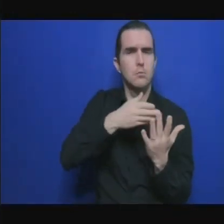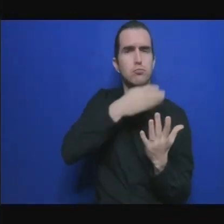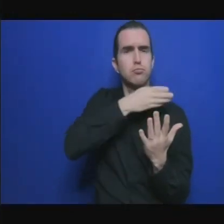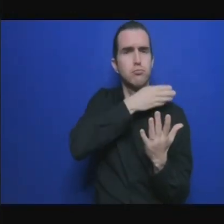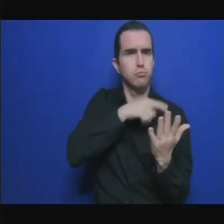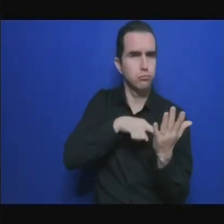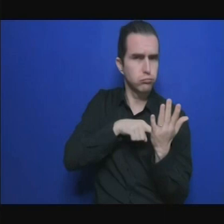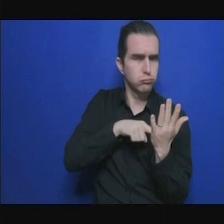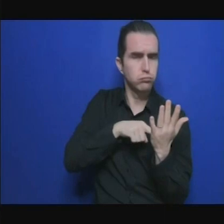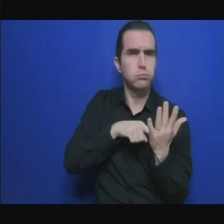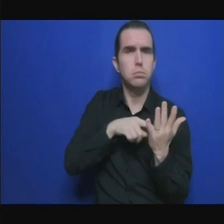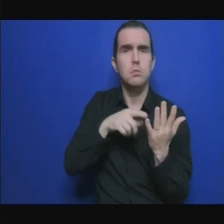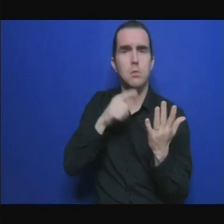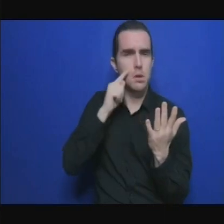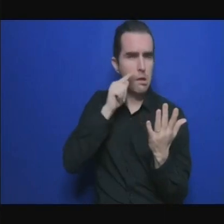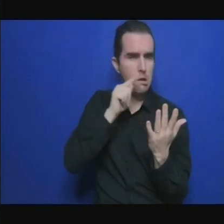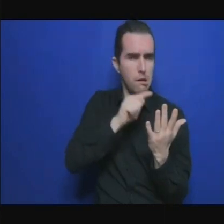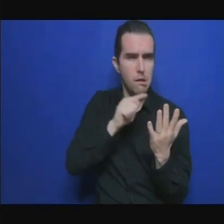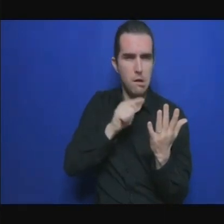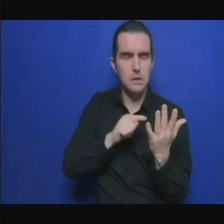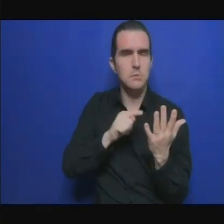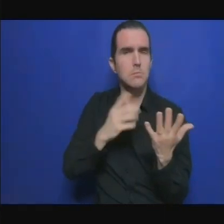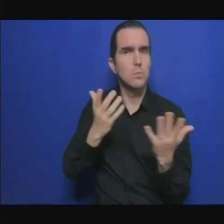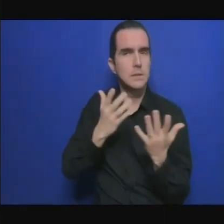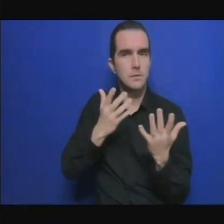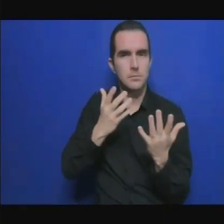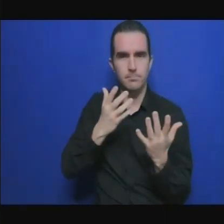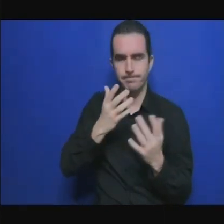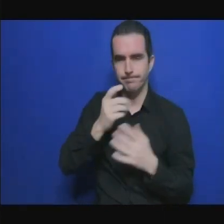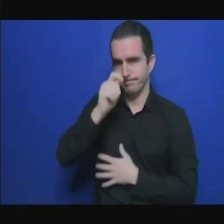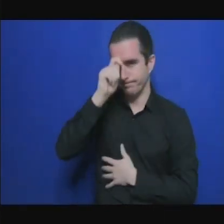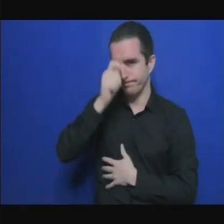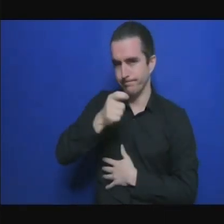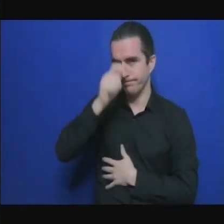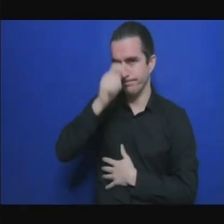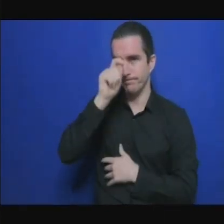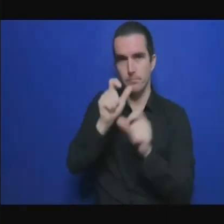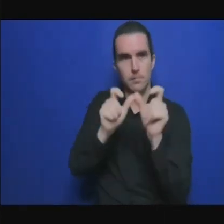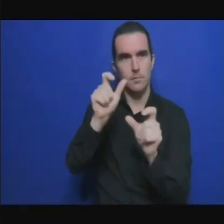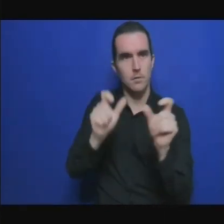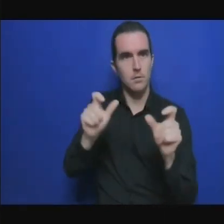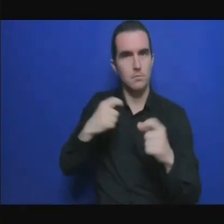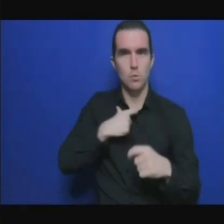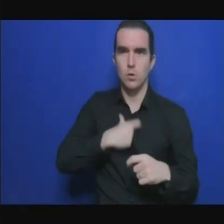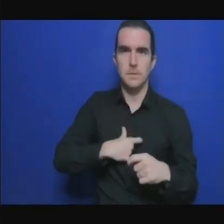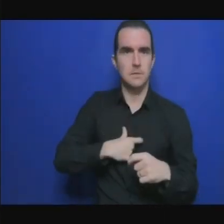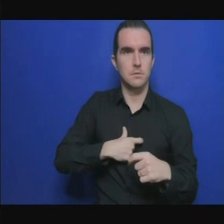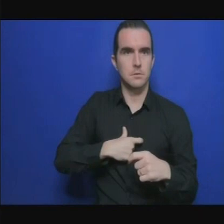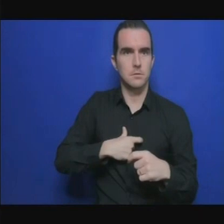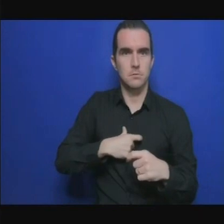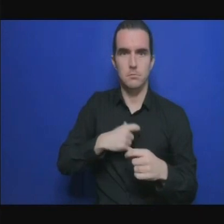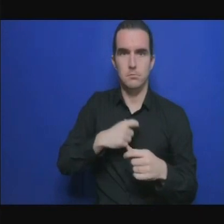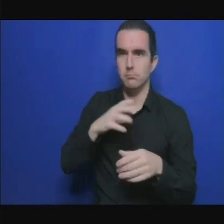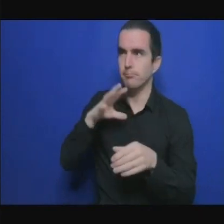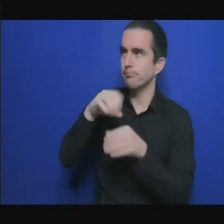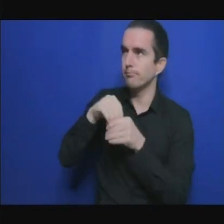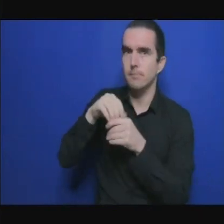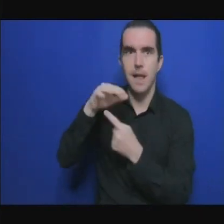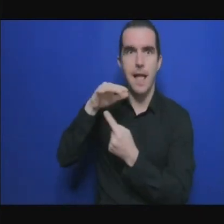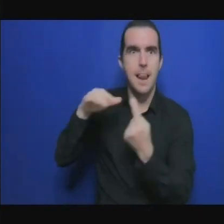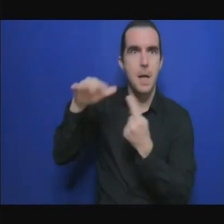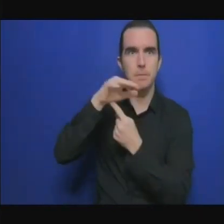observons est dû aux activités humaines. Ça, c'est le deuxième message. Le troisième message est que si nous voulons